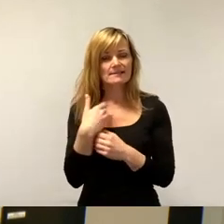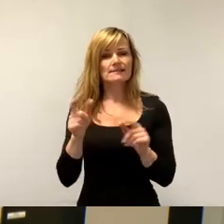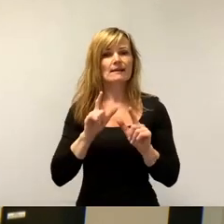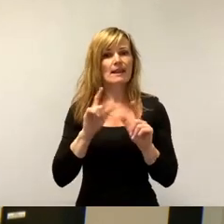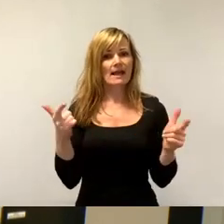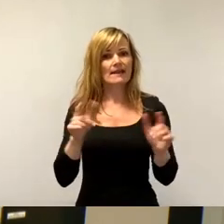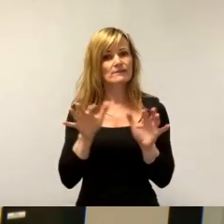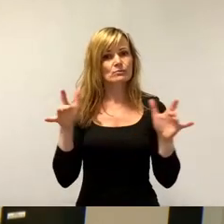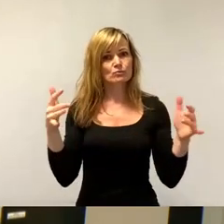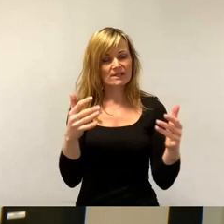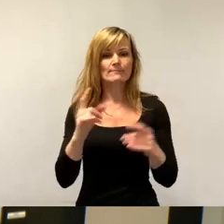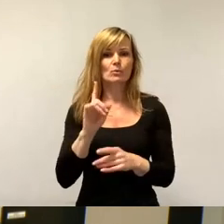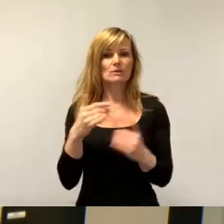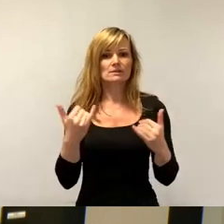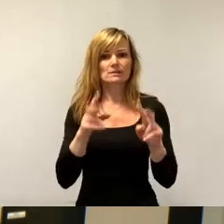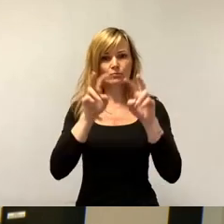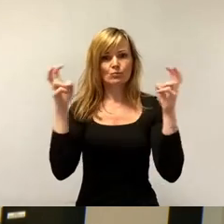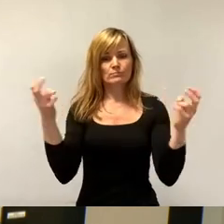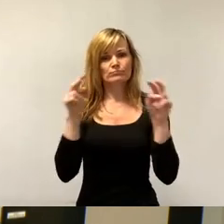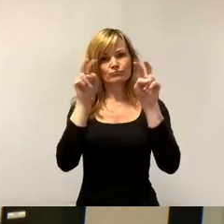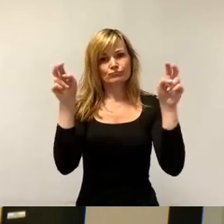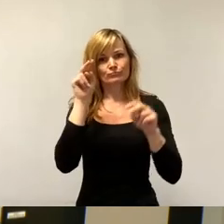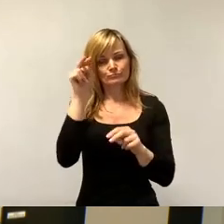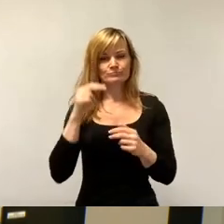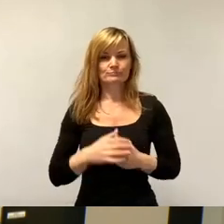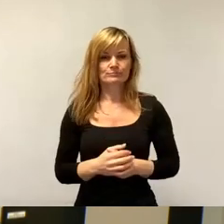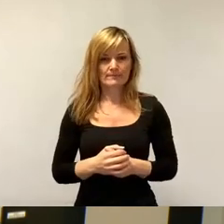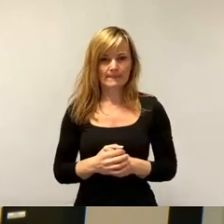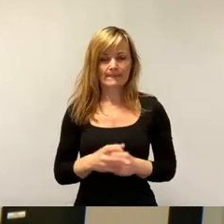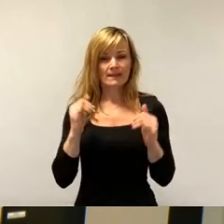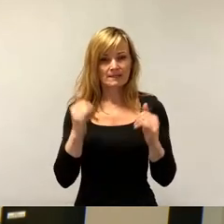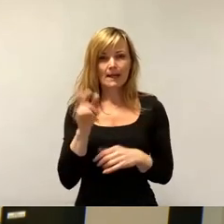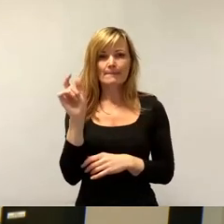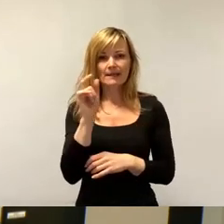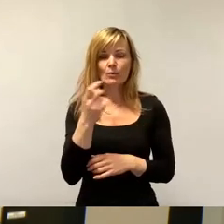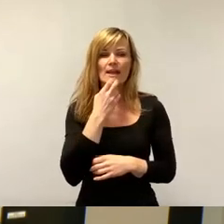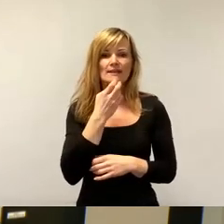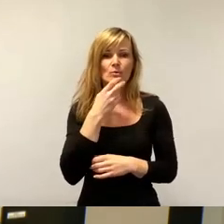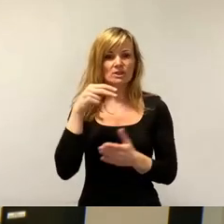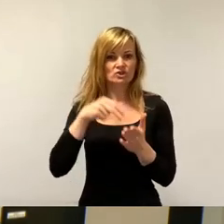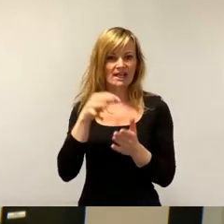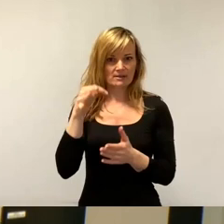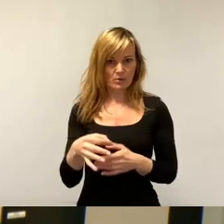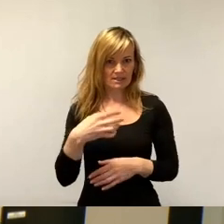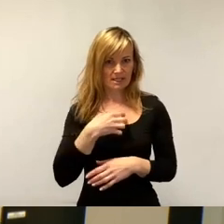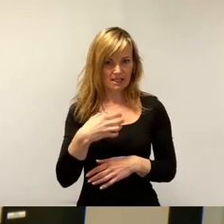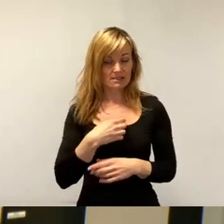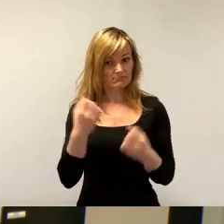auf der Empore. Ja, der Mikroelektronikstandort in Dresden wird deutlich erweitert werden.